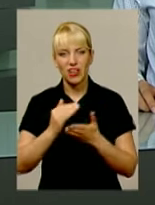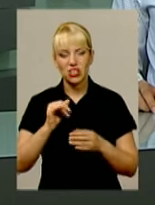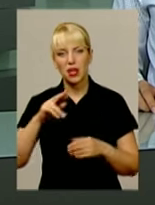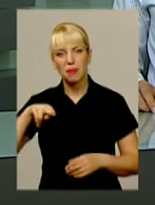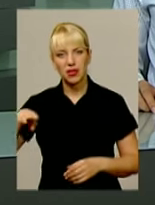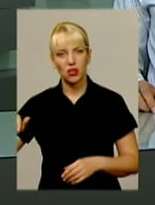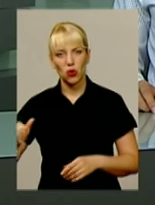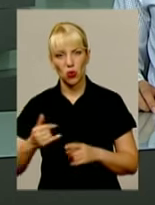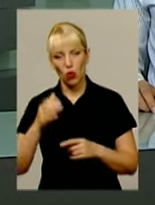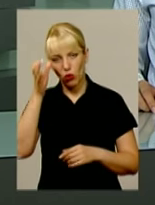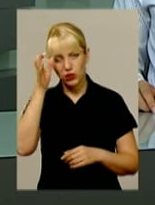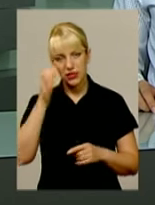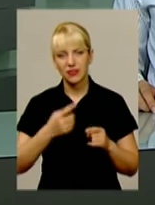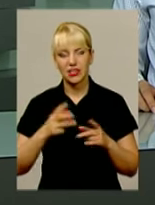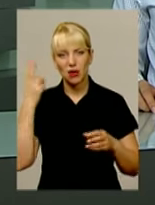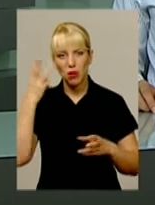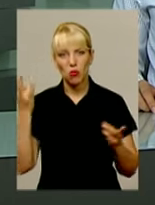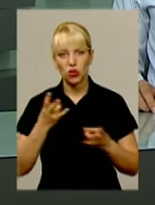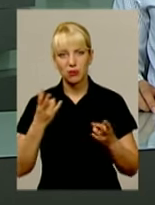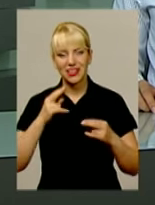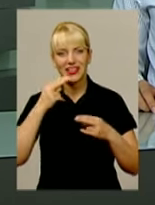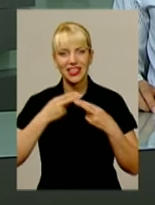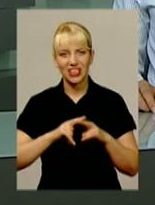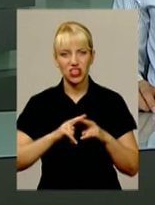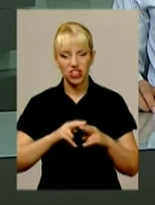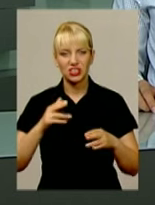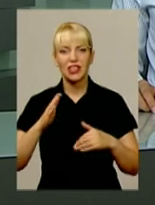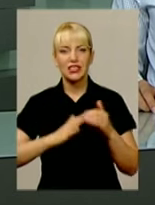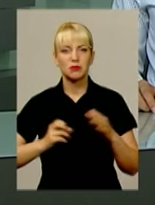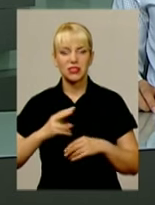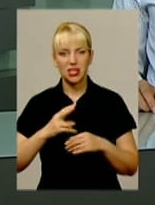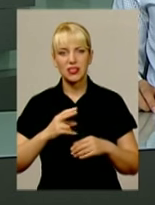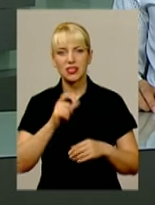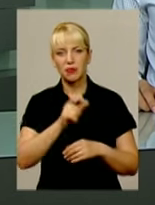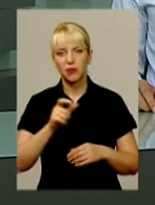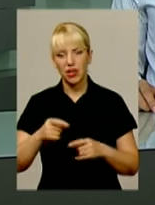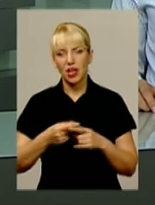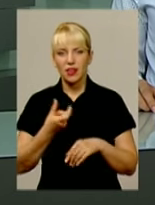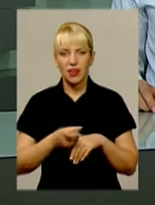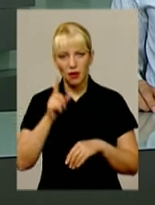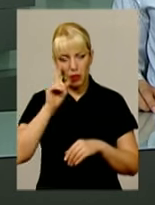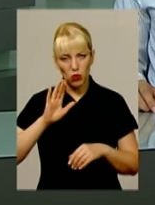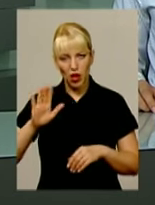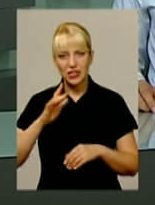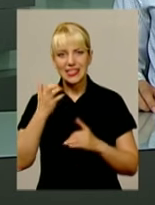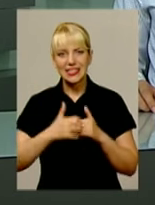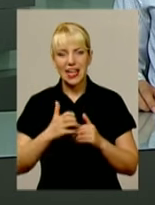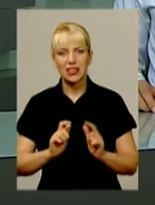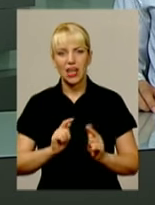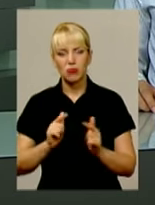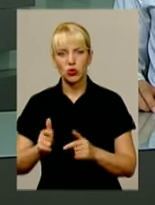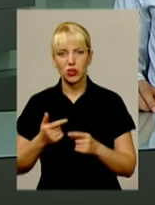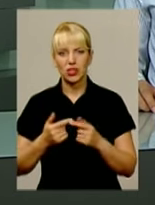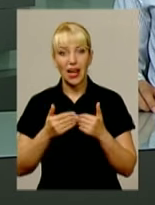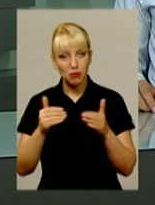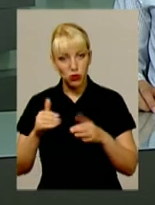освіта. Хмельничина потребує випускників технічних спеціальностей, кваліфікованих. Проте найпопулярнішими серед абітурієнтів залишаються